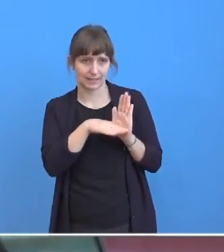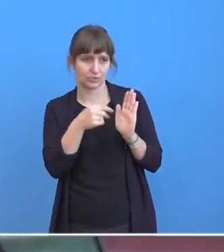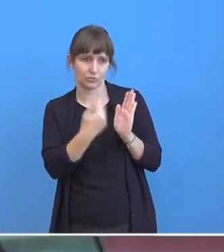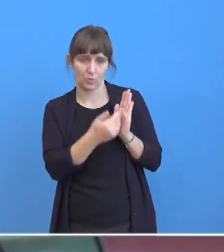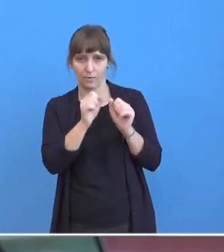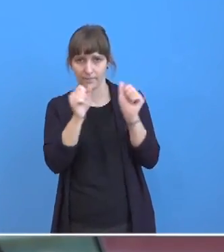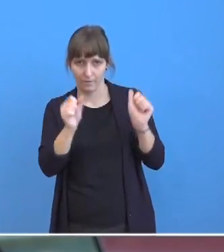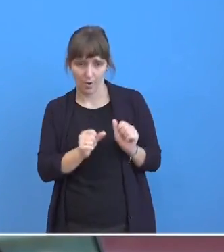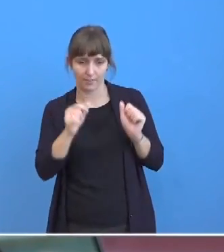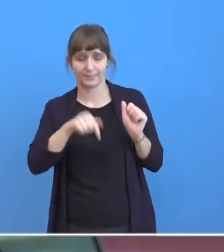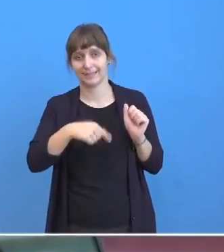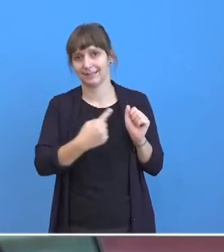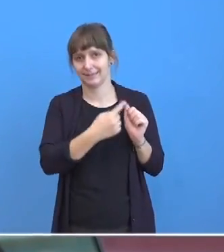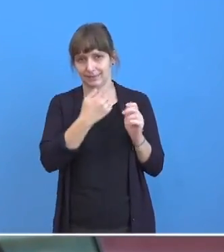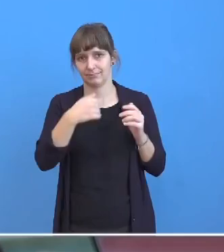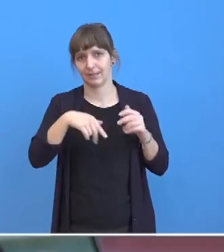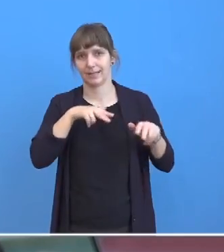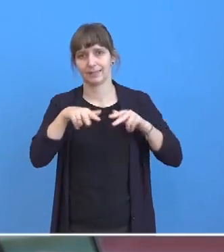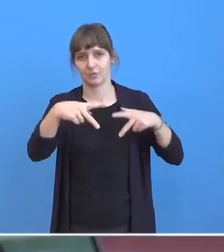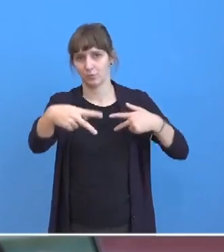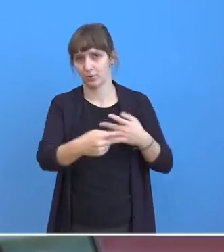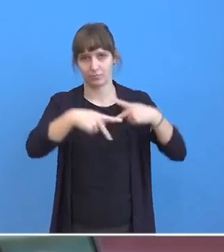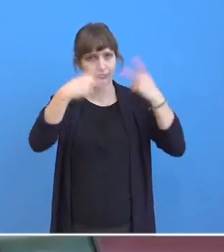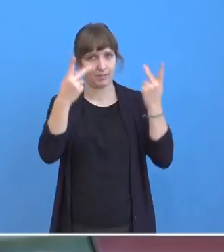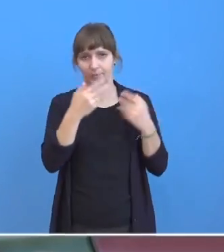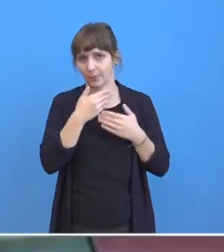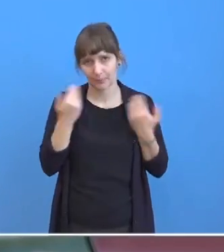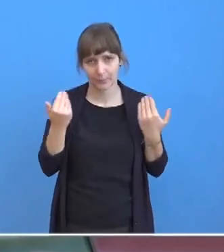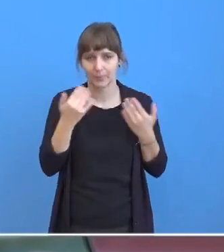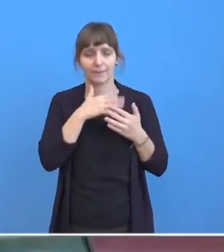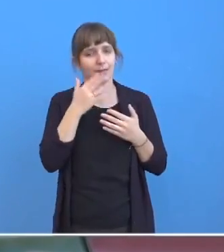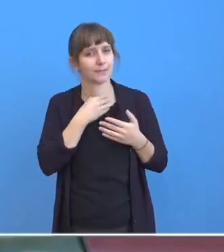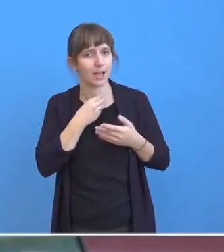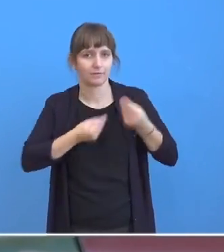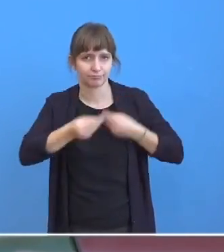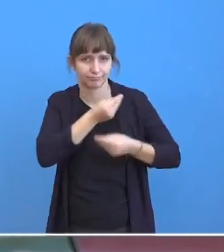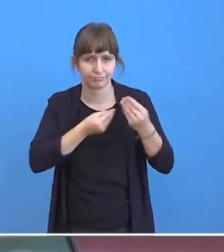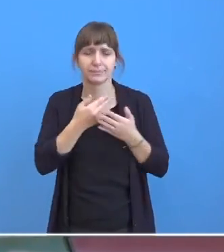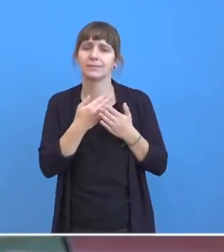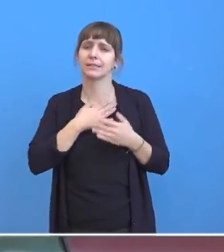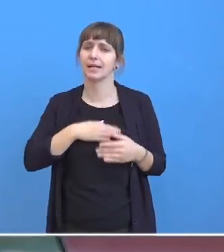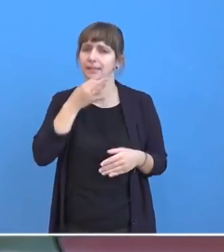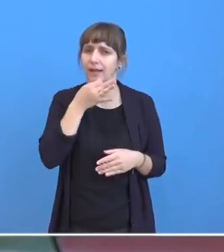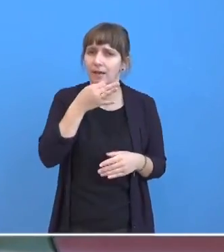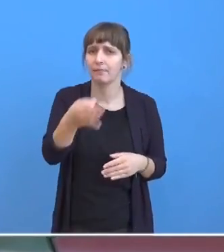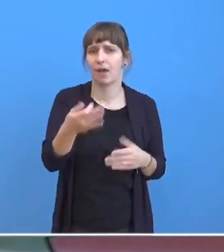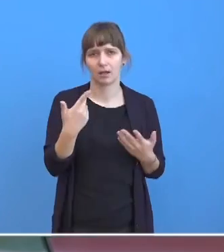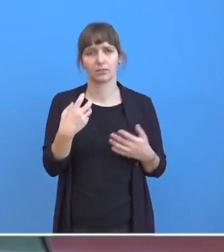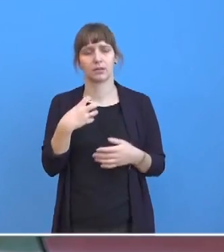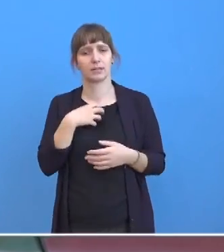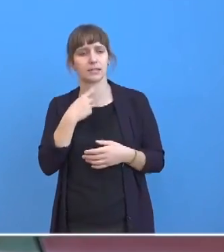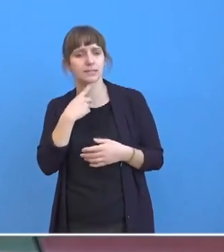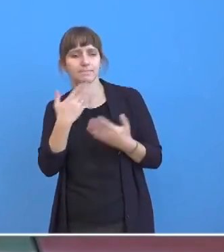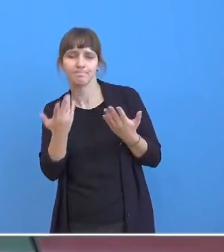Legislatur durch den Bundestag gehen werde. gäbe, Zitat, noch jede Menge Gesprächsbedarf. Da würde ich zum einen gerne nachfragen, wo sieht sie den größten